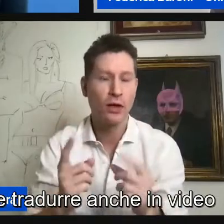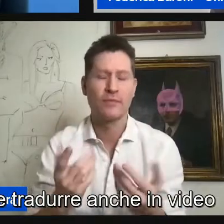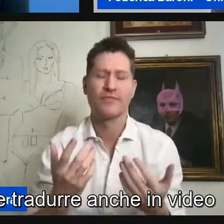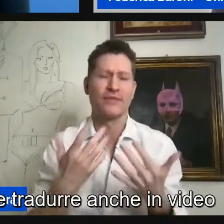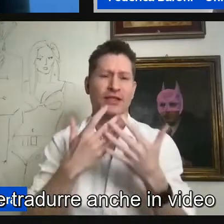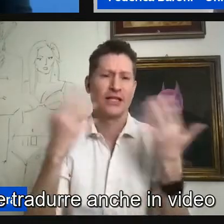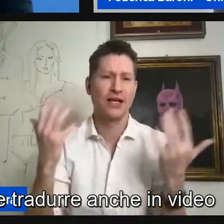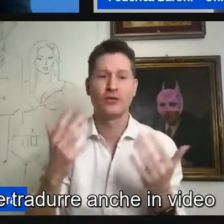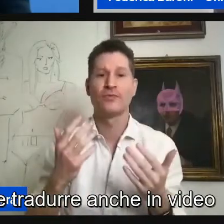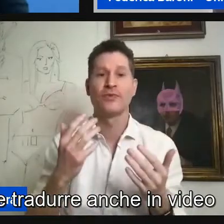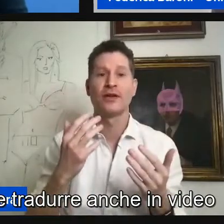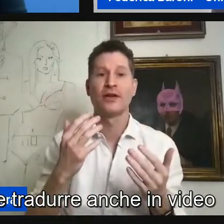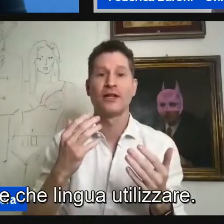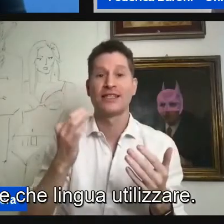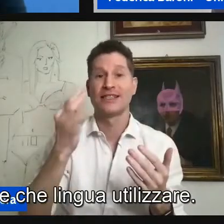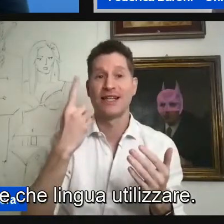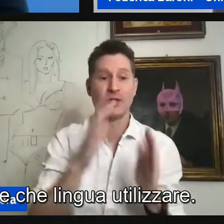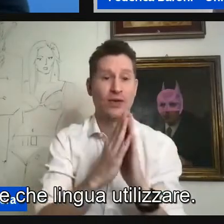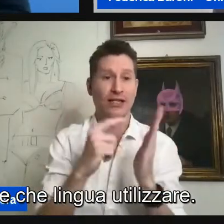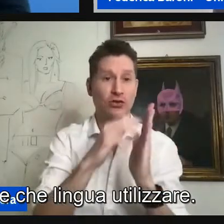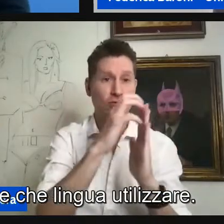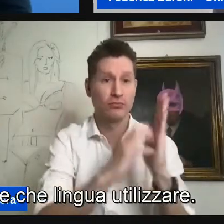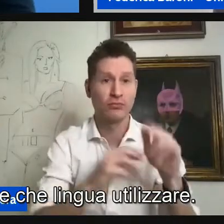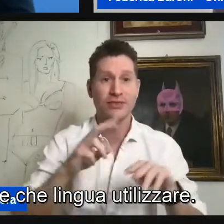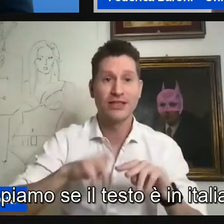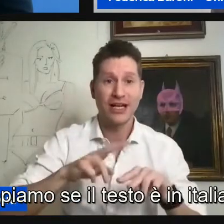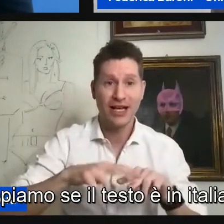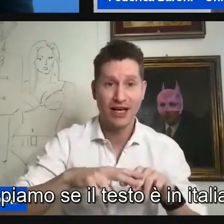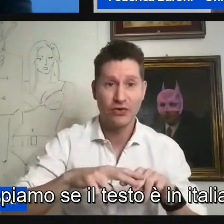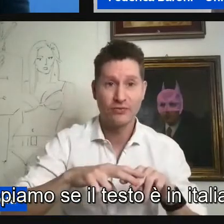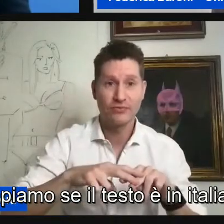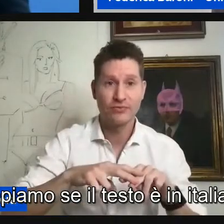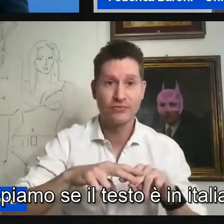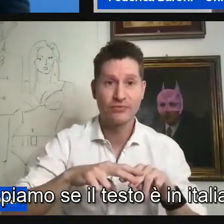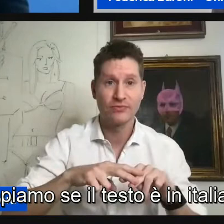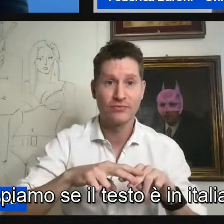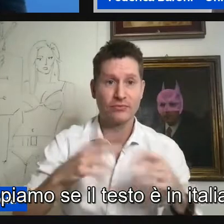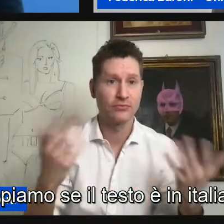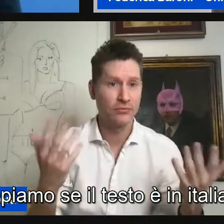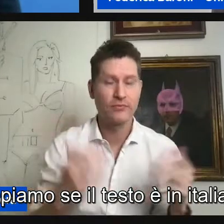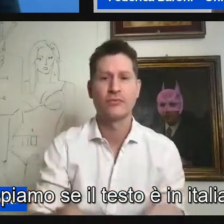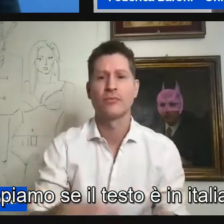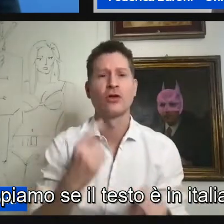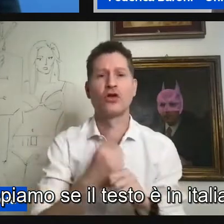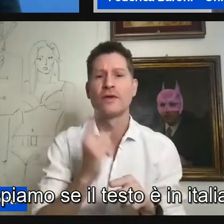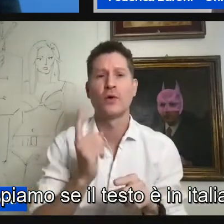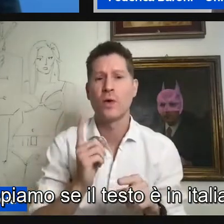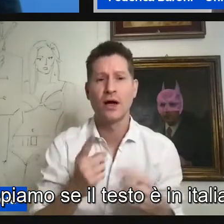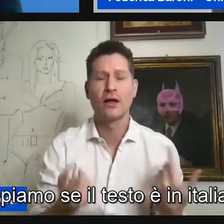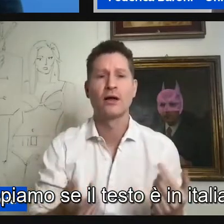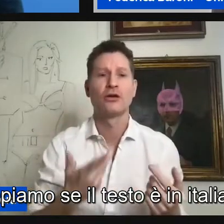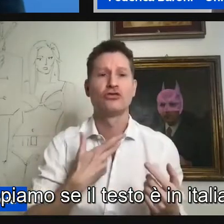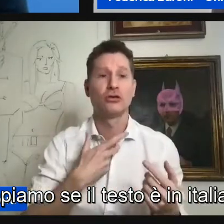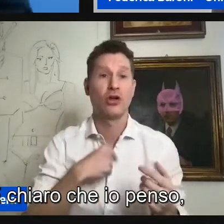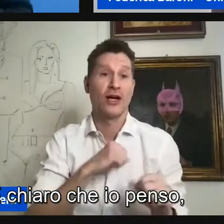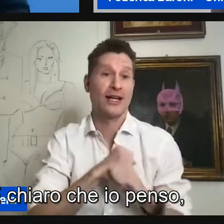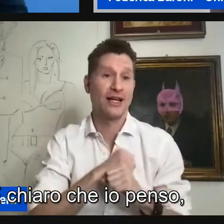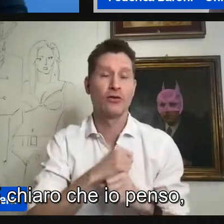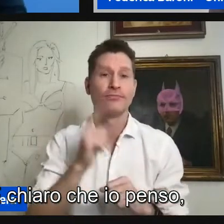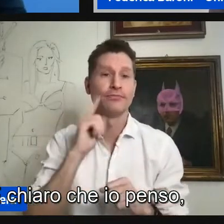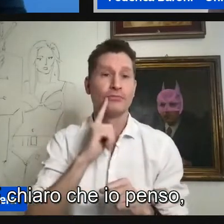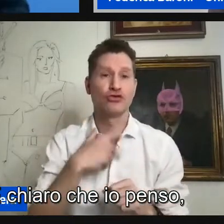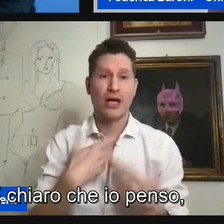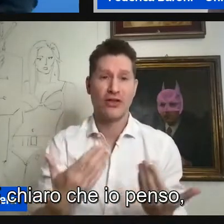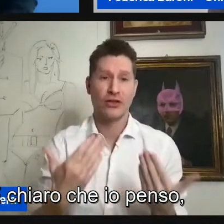come tradurre anche in video che lingua utilizzare quindi capiamo se il testo è in italiano è